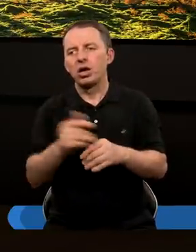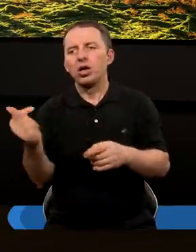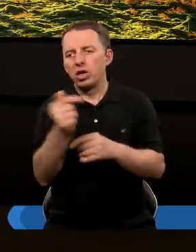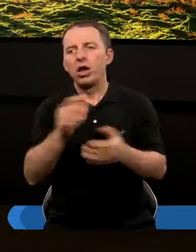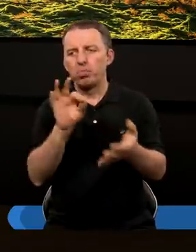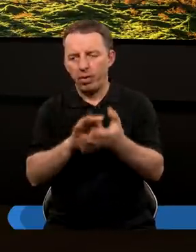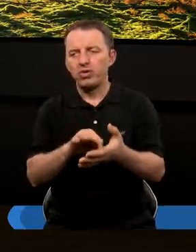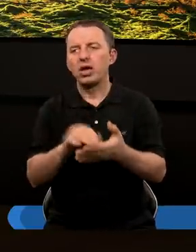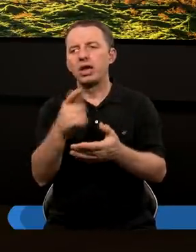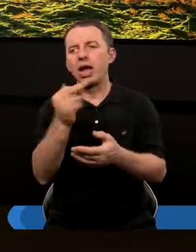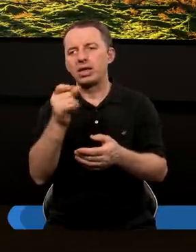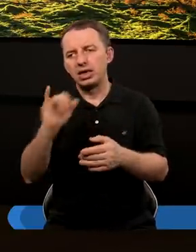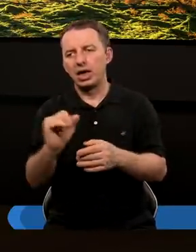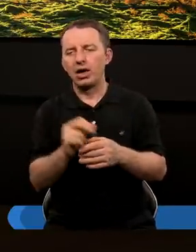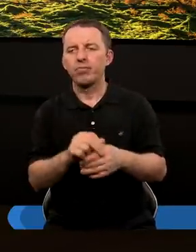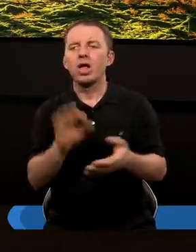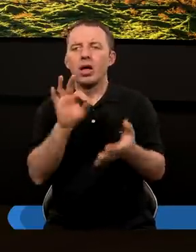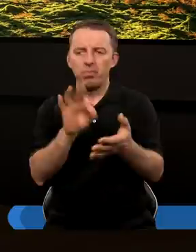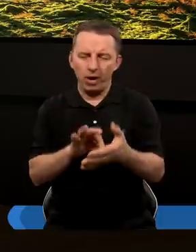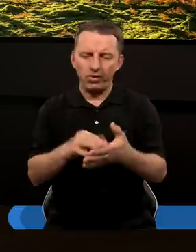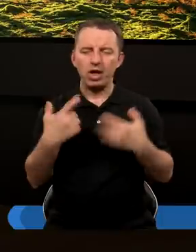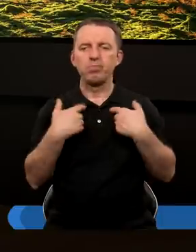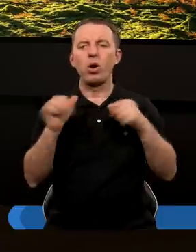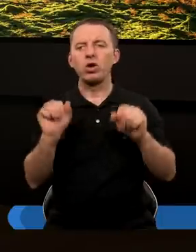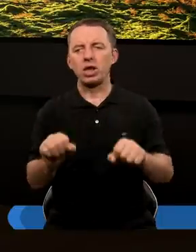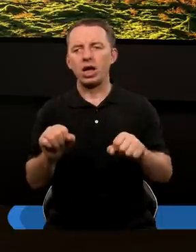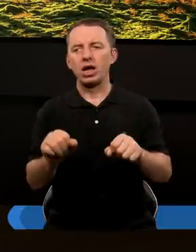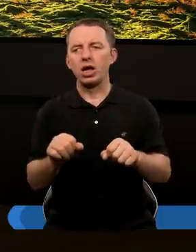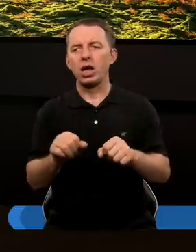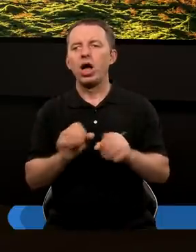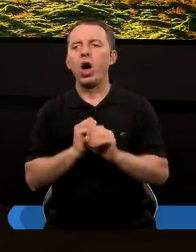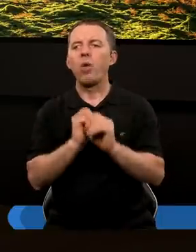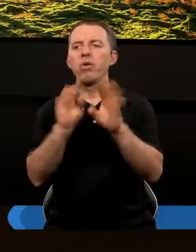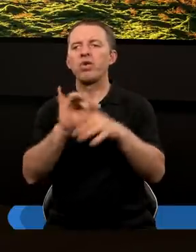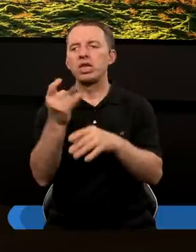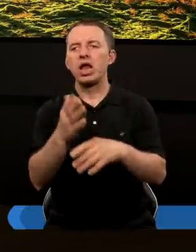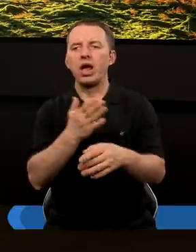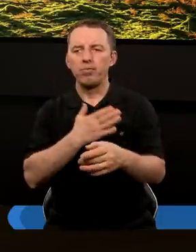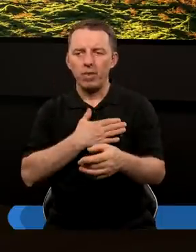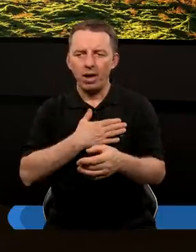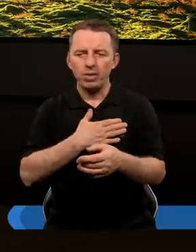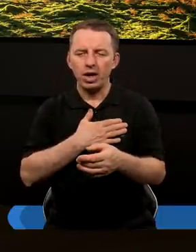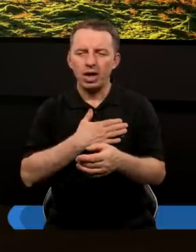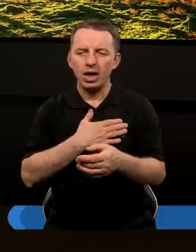dotyczącą pewnej nacji, pewnej potęgi. W księdze Apokalipsy mamy